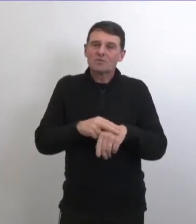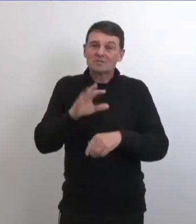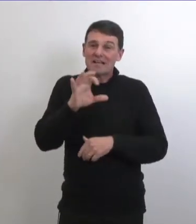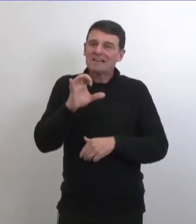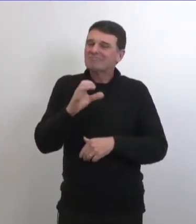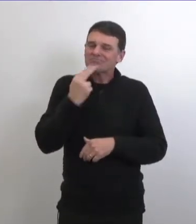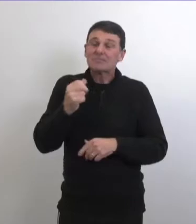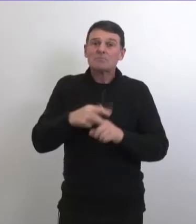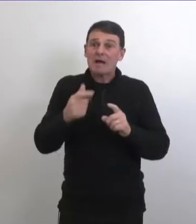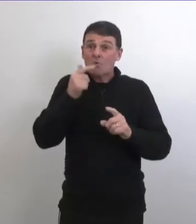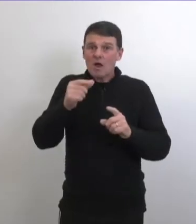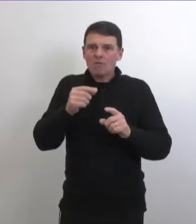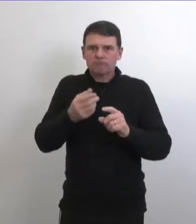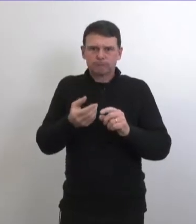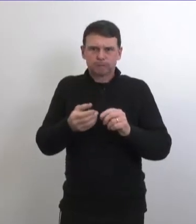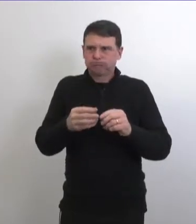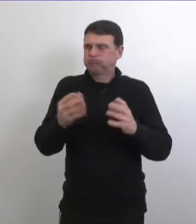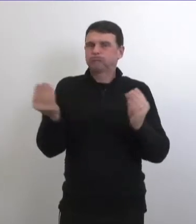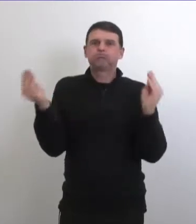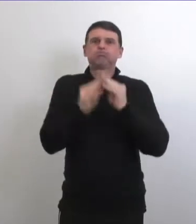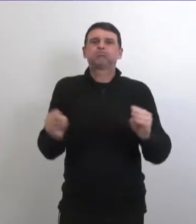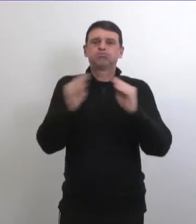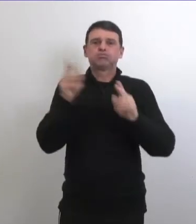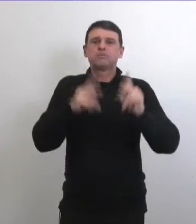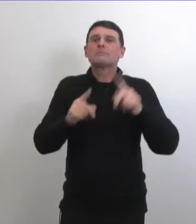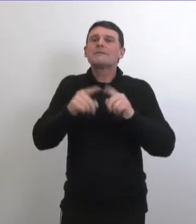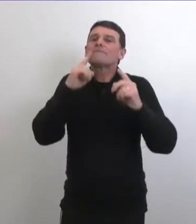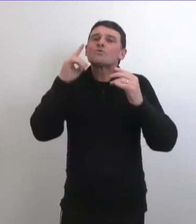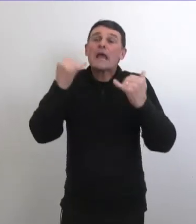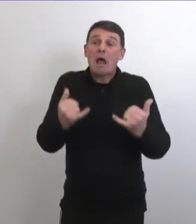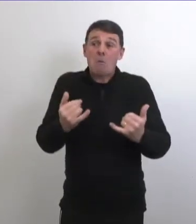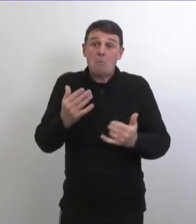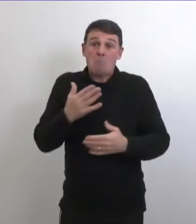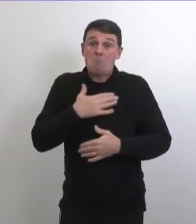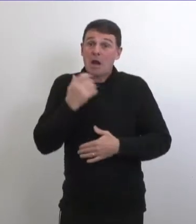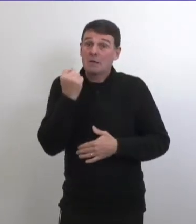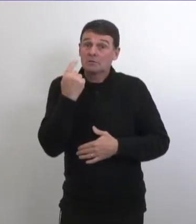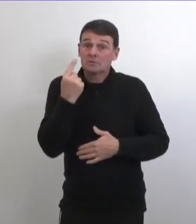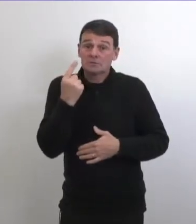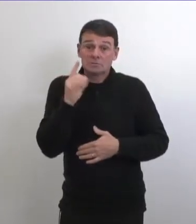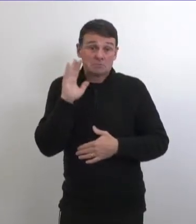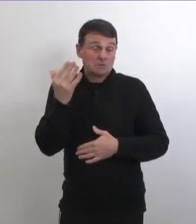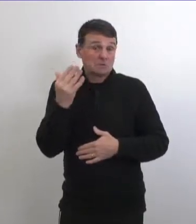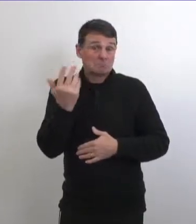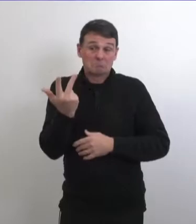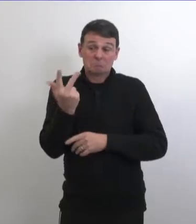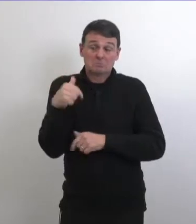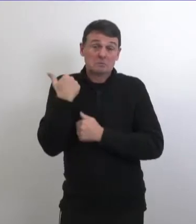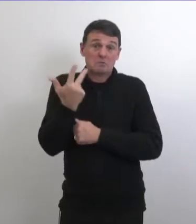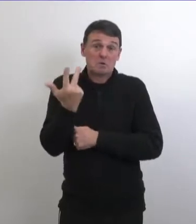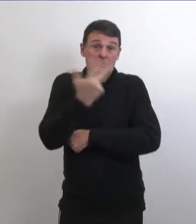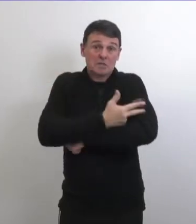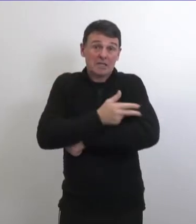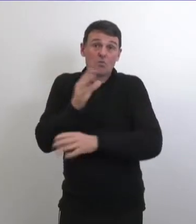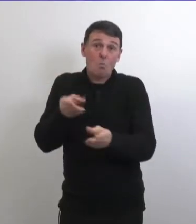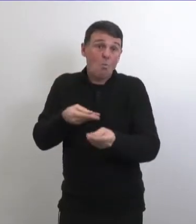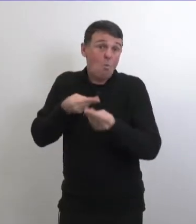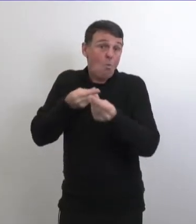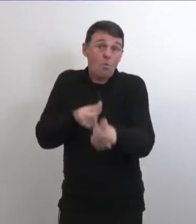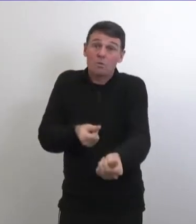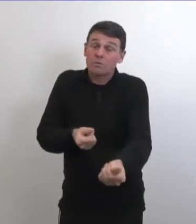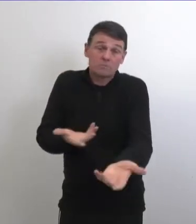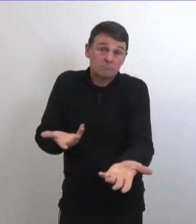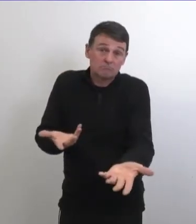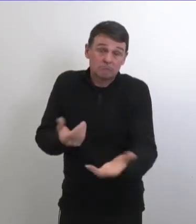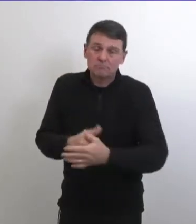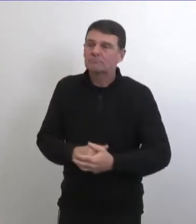améliorer et après ça on va élargir le processus pour pouvoir le faire à plus grande échelle pour le moment c'est juste la collecte des renseignements mais de